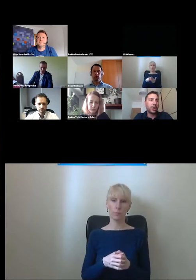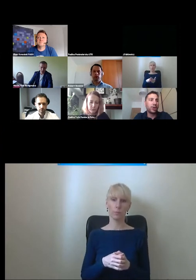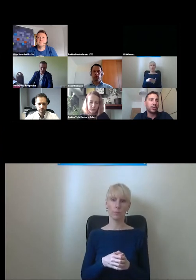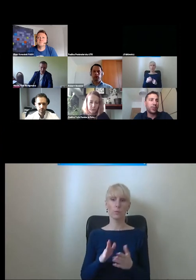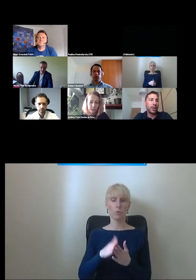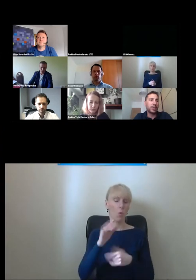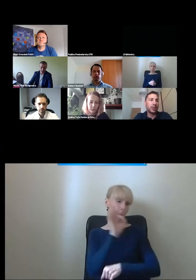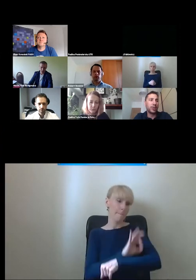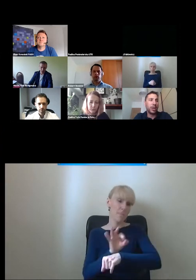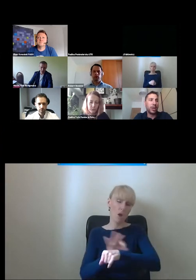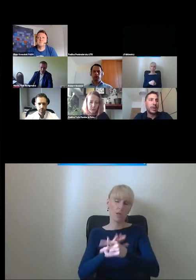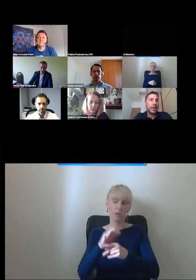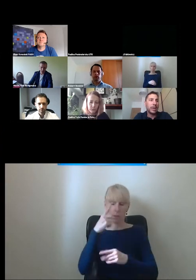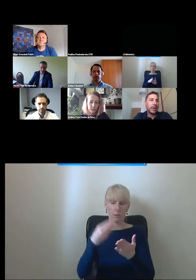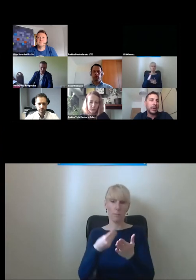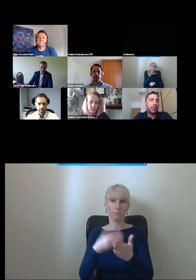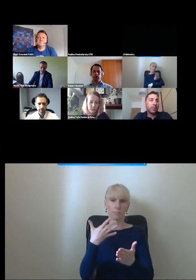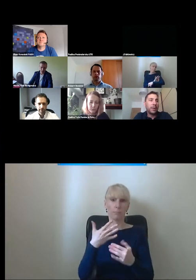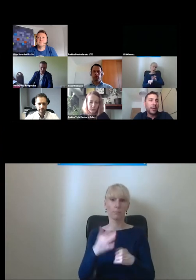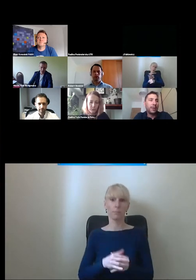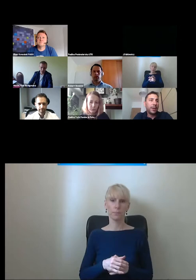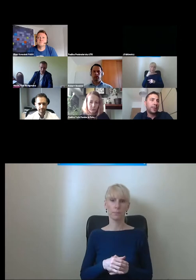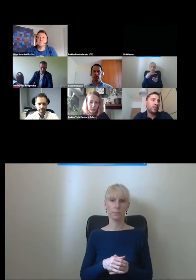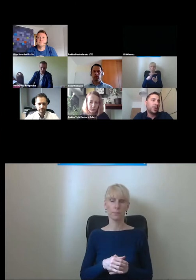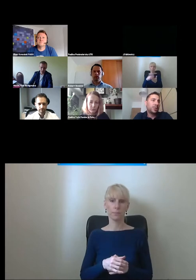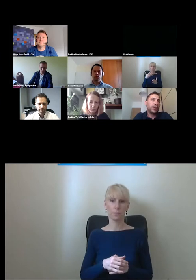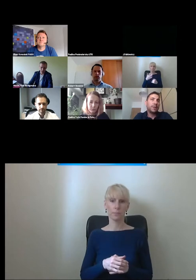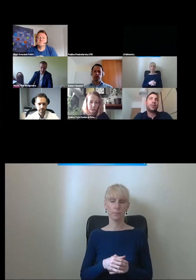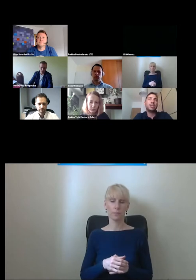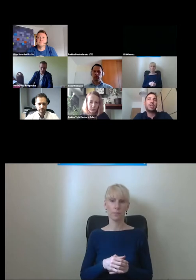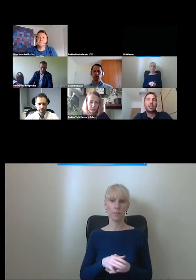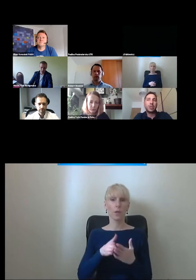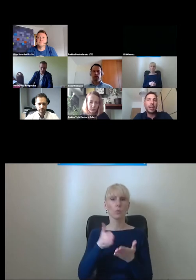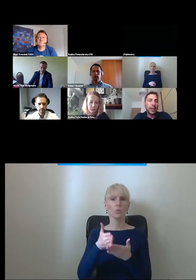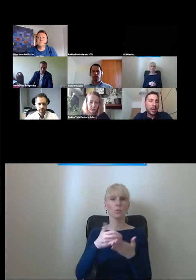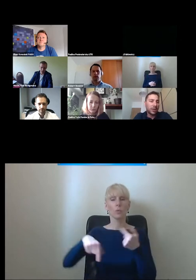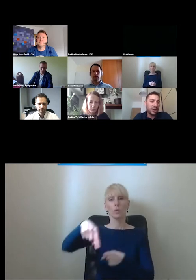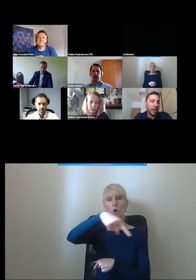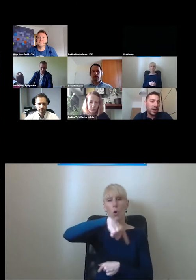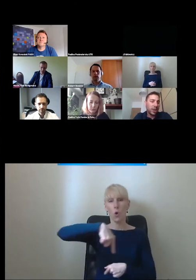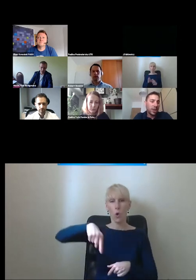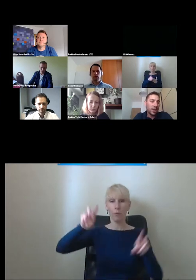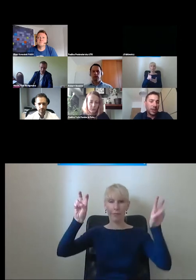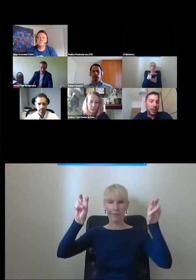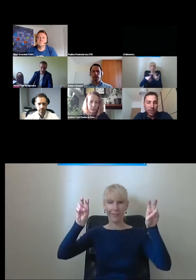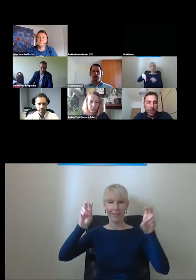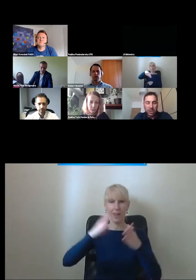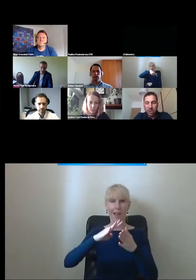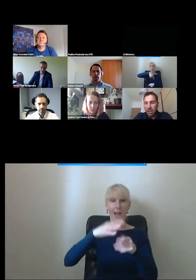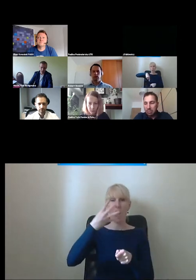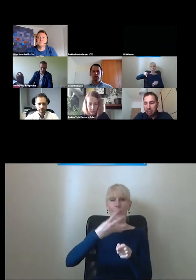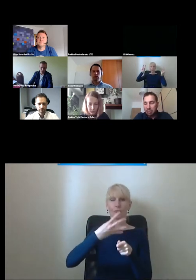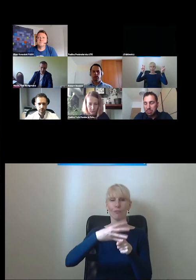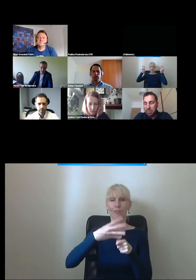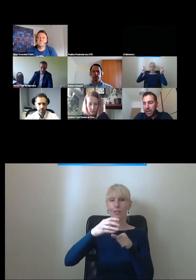Projekty tego typu są bardzo drogie. W tej chwili prowadzimy przebudowę Ronda Czterdziestolatka, gdzie pierwotnie